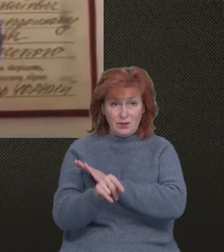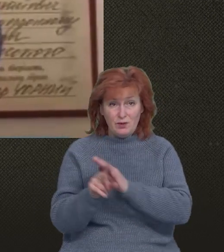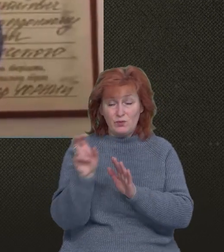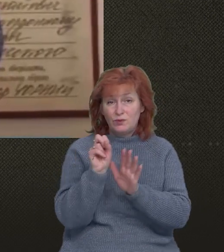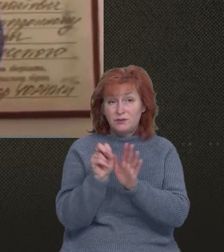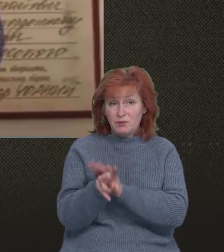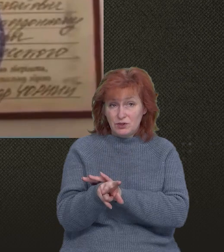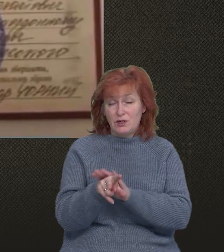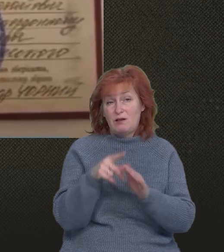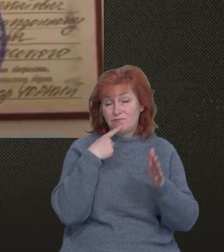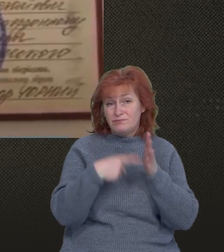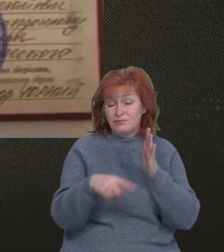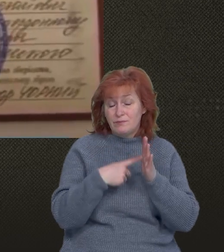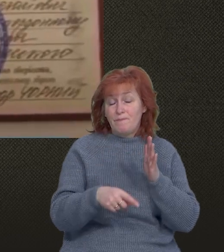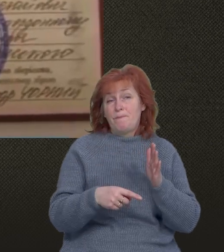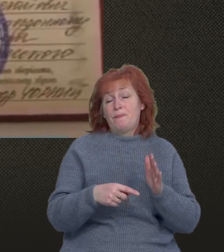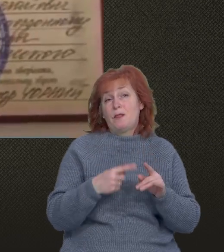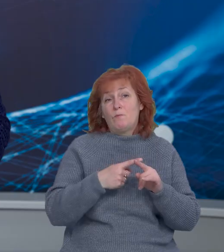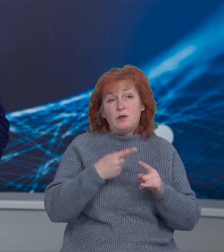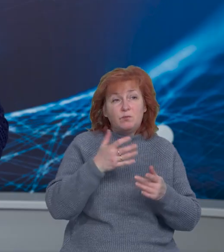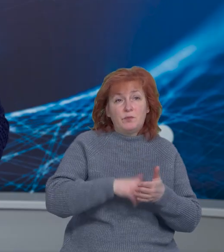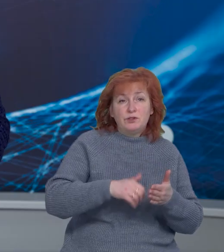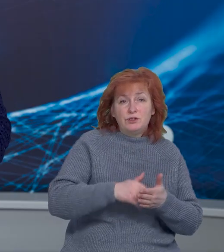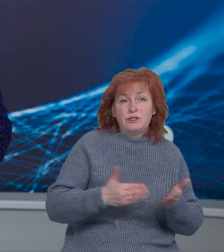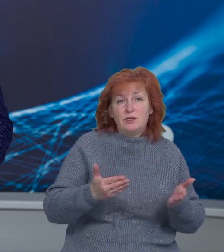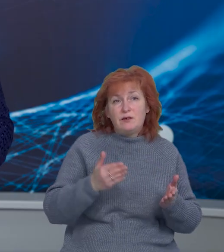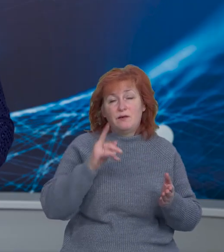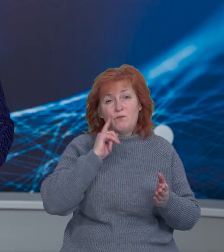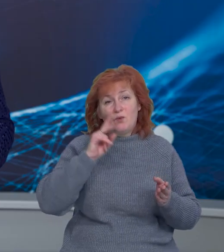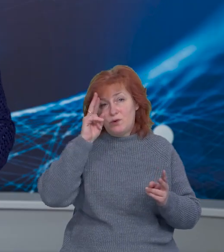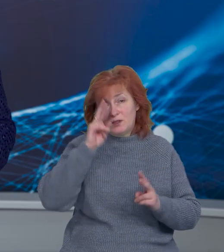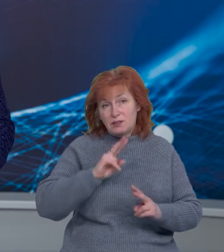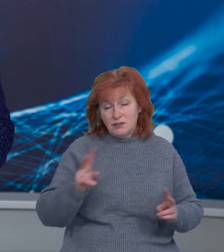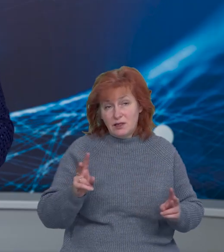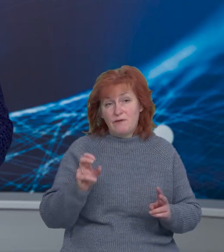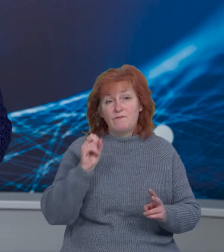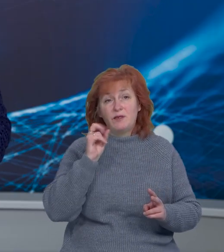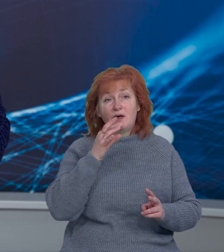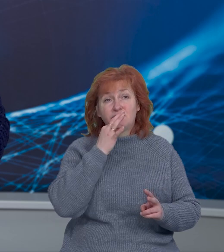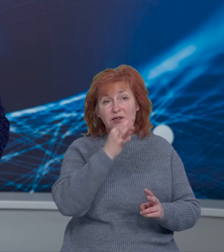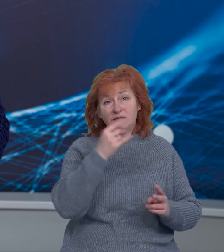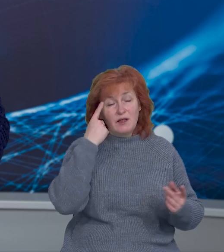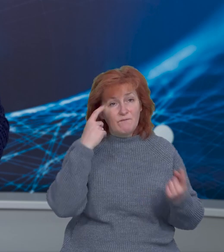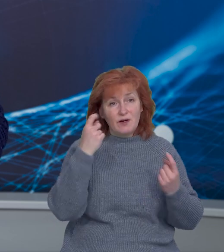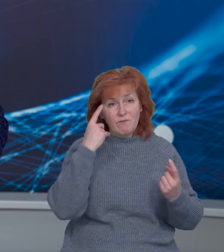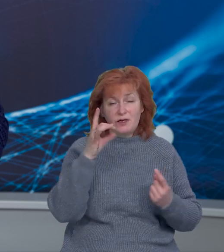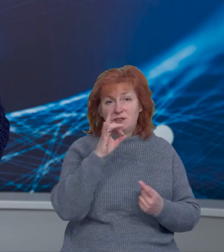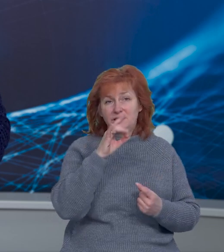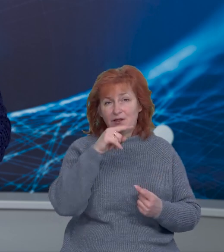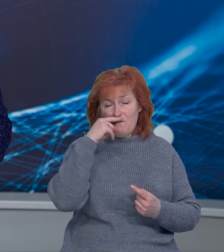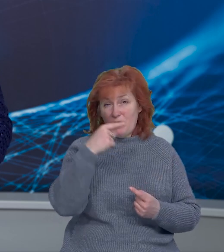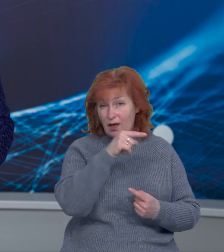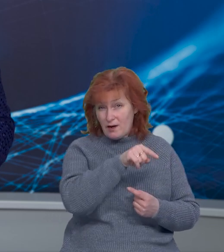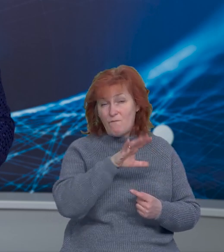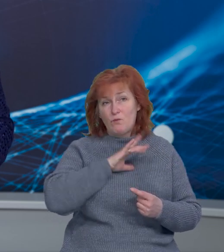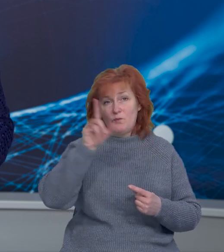встановити слідство, вважають у прикордонному загоні. За інформацією із пропагандистських ЗМІ РФ, Олександр Кояшко був на відпочинку у